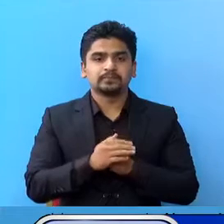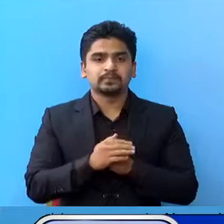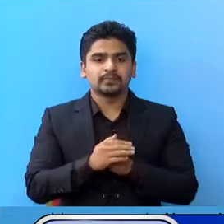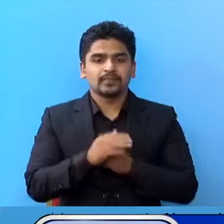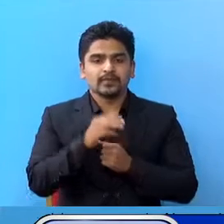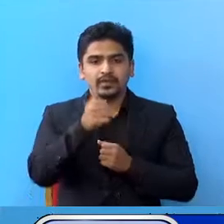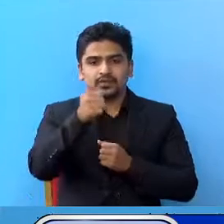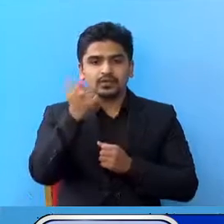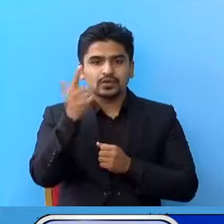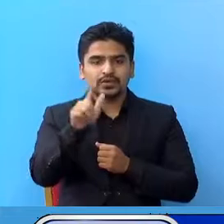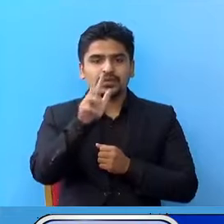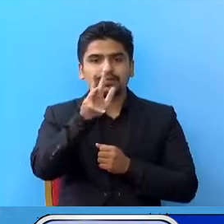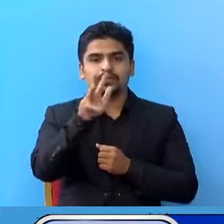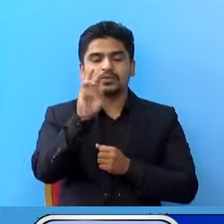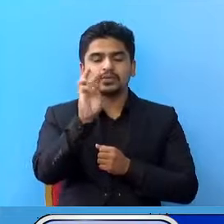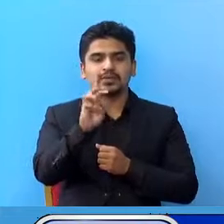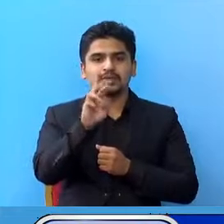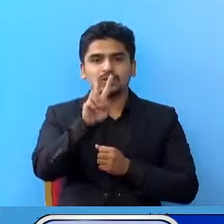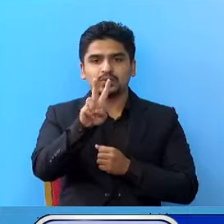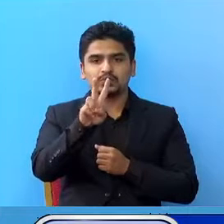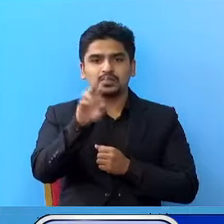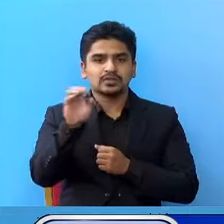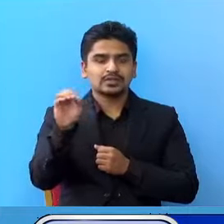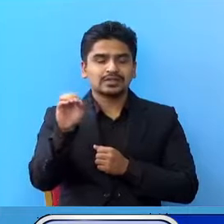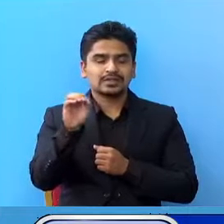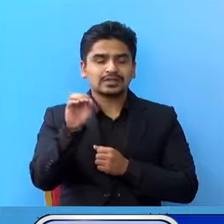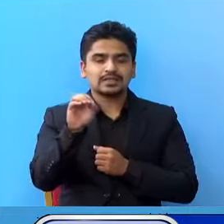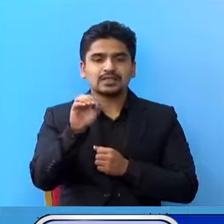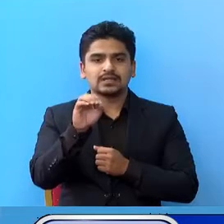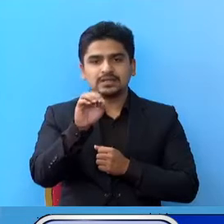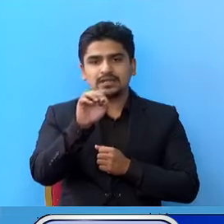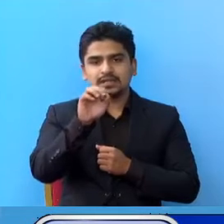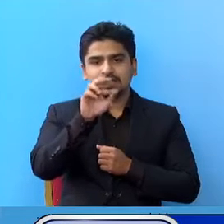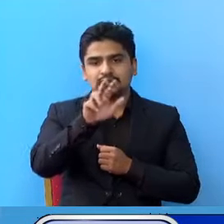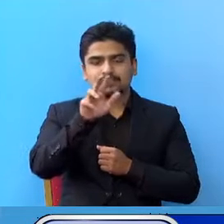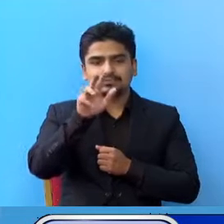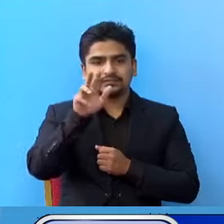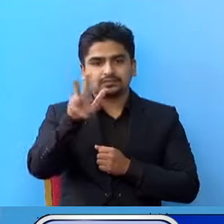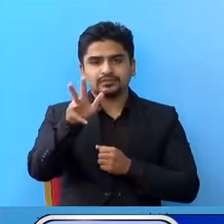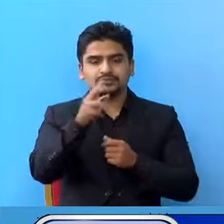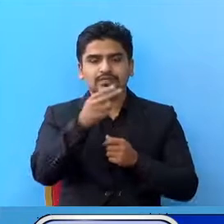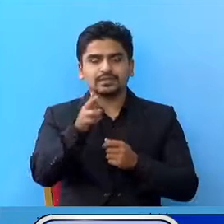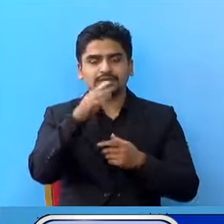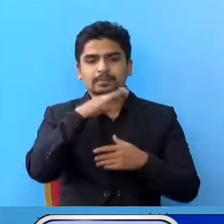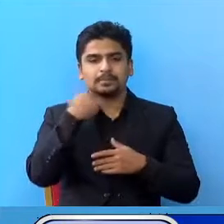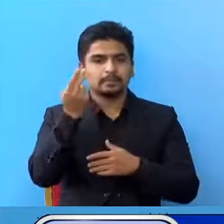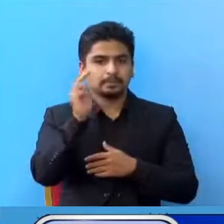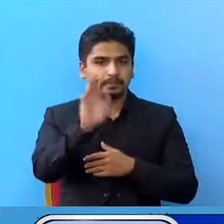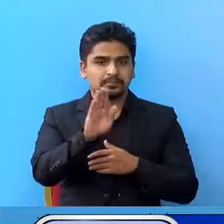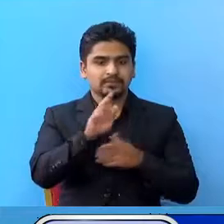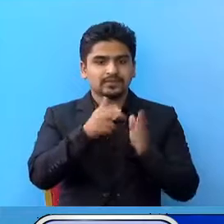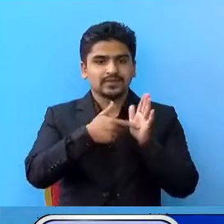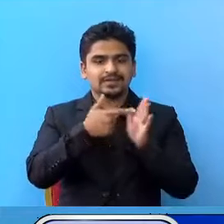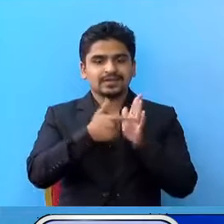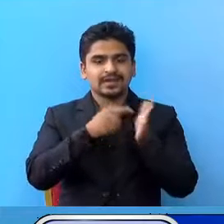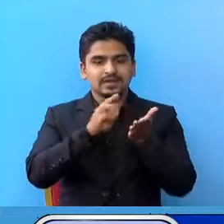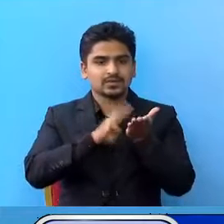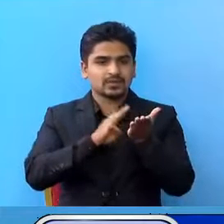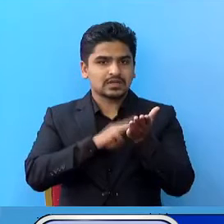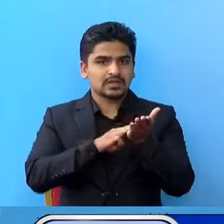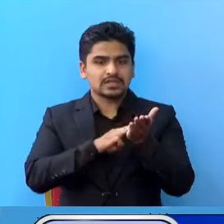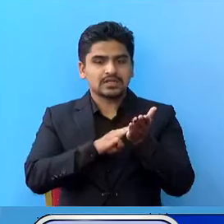6,99,29 जनावेक्ति को निधन बाई शकेको चाव शाख सदस्य